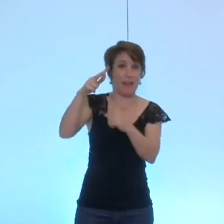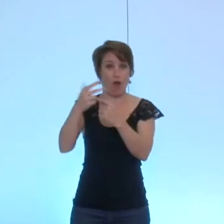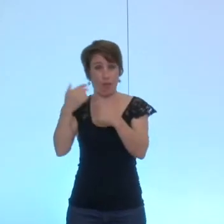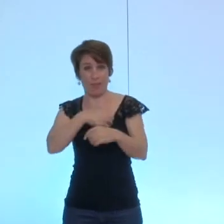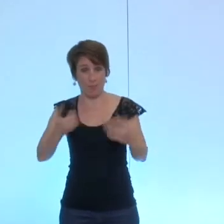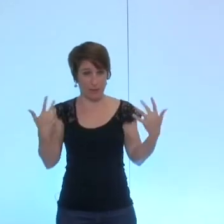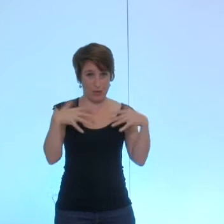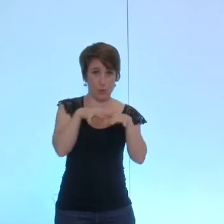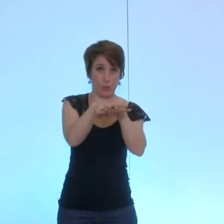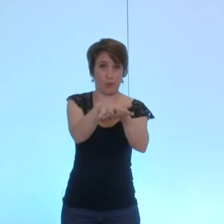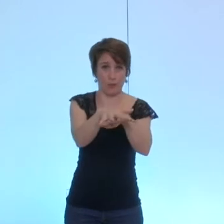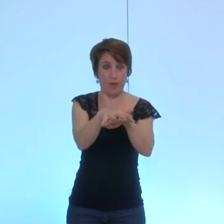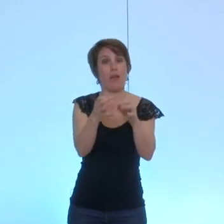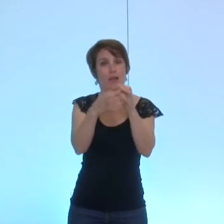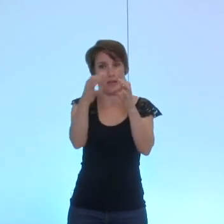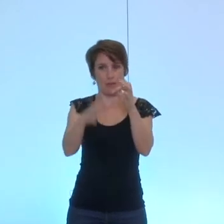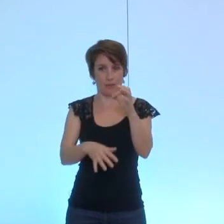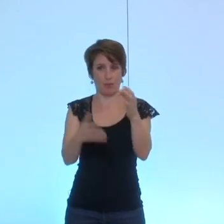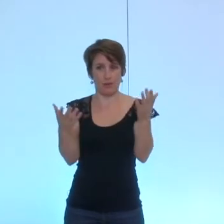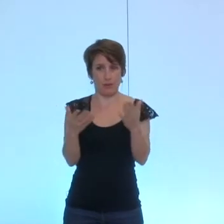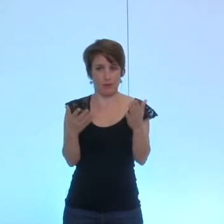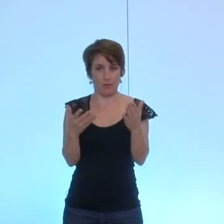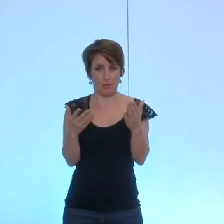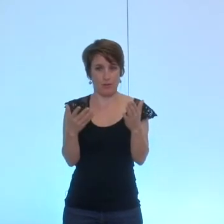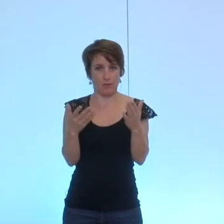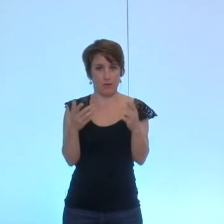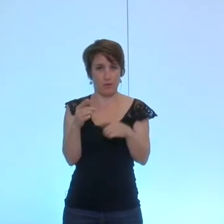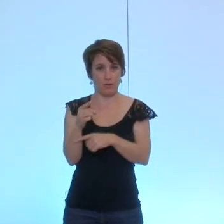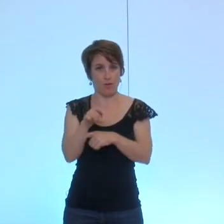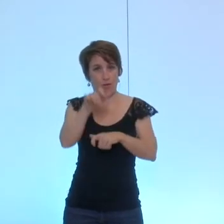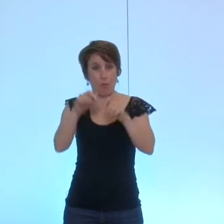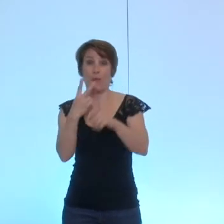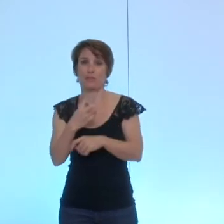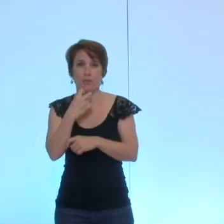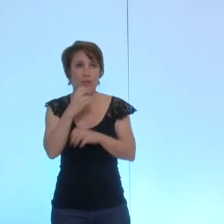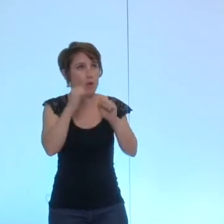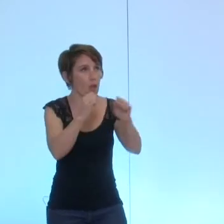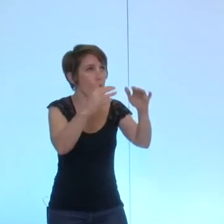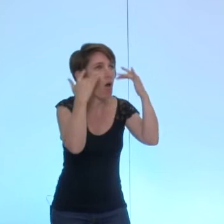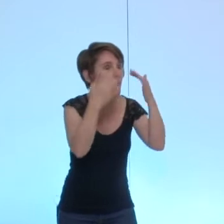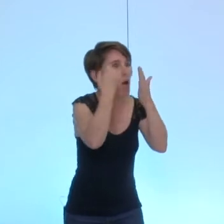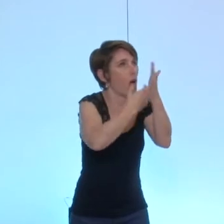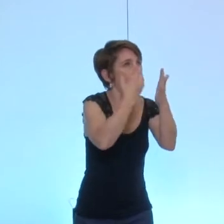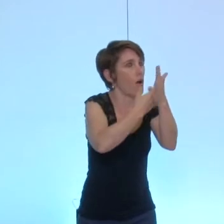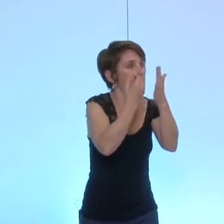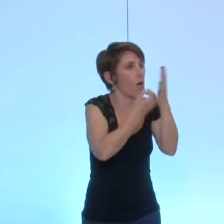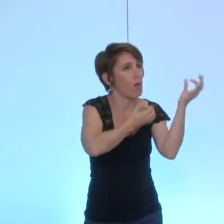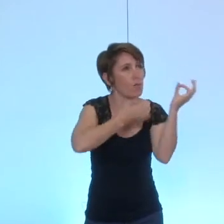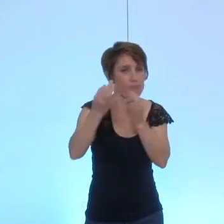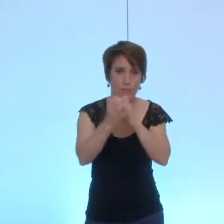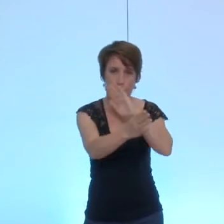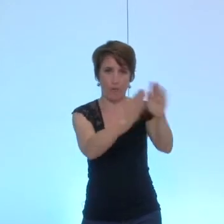permis d'être au coeur de la vie de nos concitoyens et surtout de leur proposer des services plus adaptés et une information plus